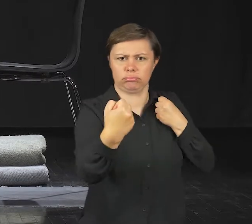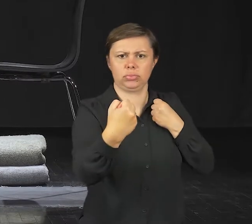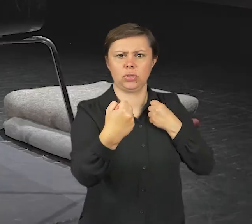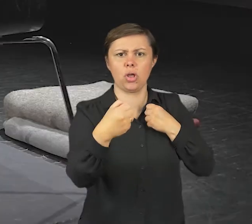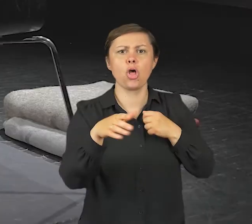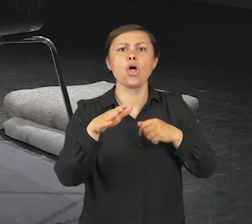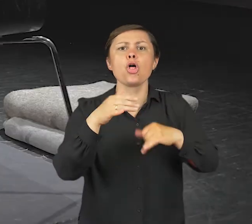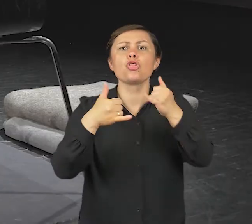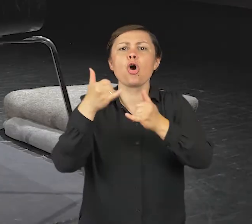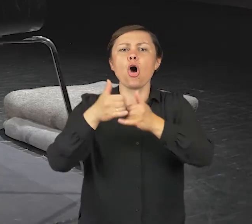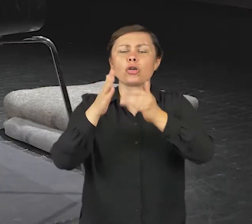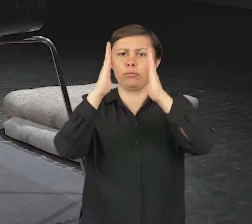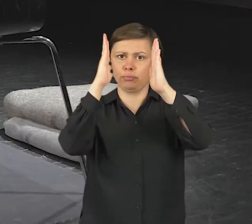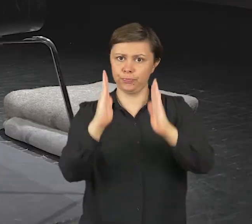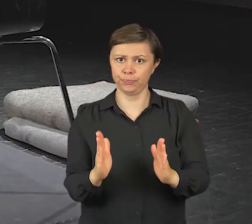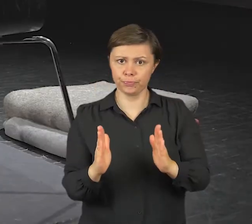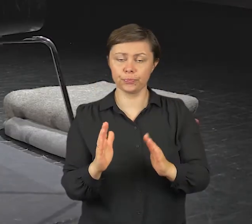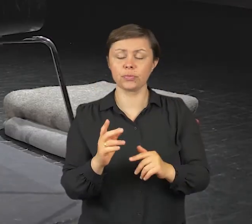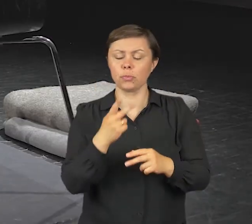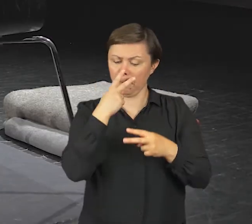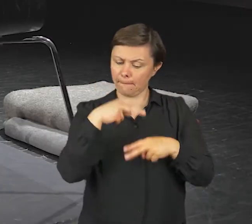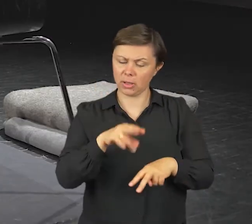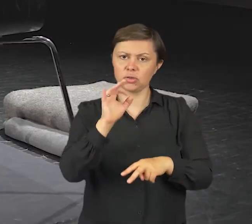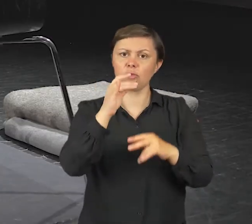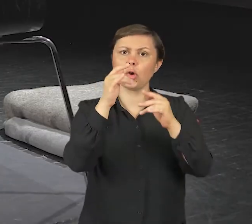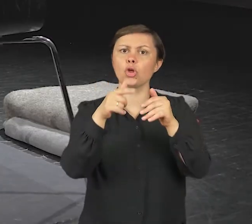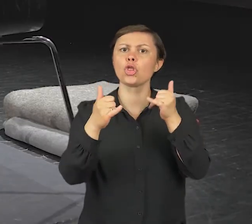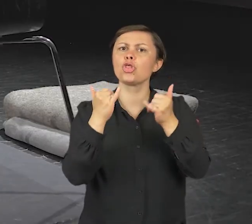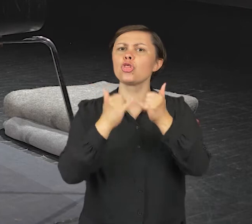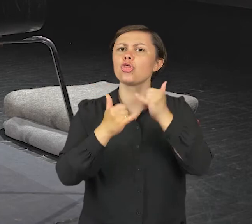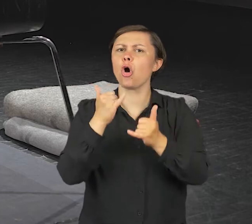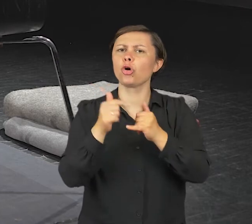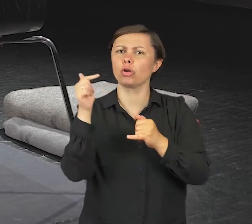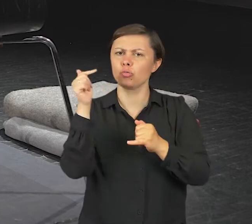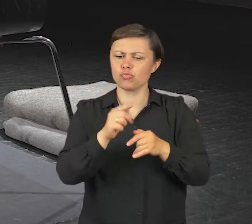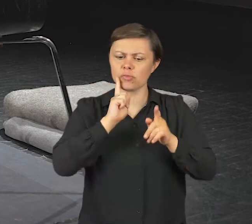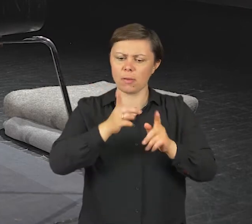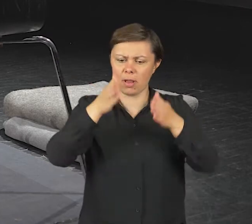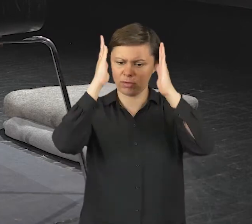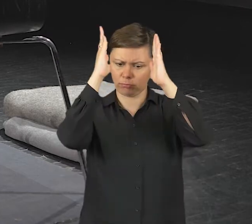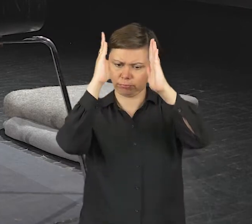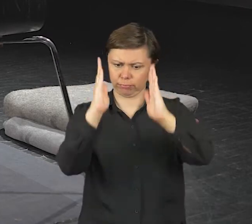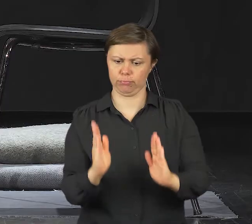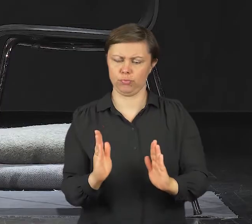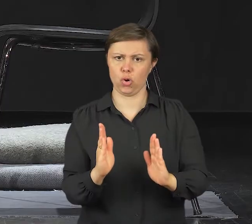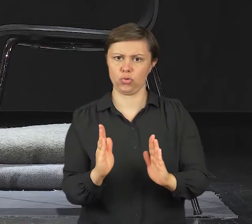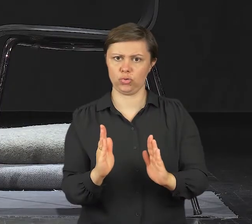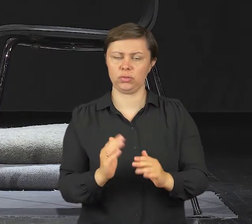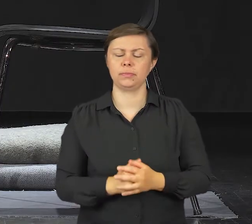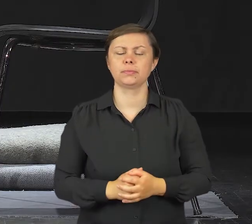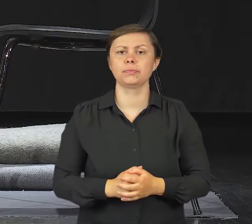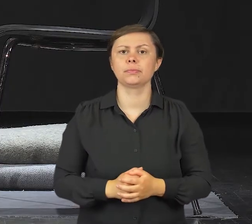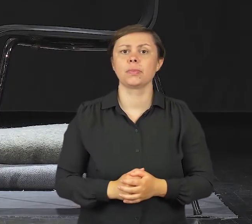nogi. Zwróć uwagę, żeby Twoje nogi były rzeczywiście prostopadle względem podłogi.